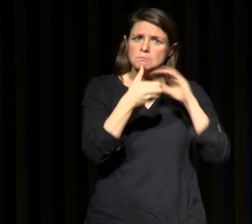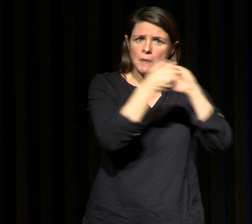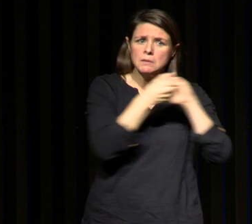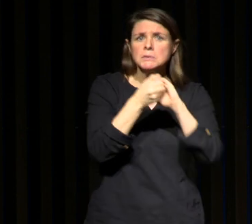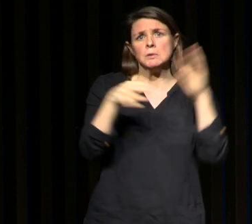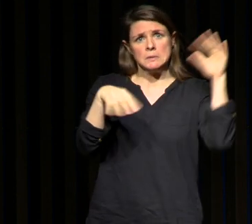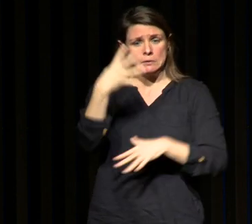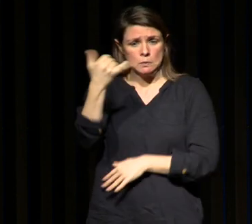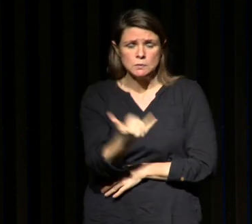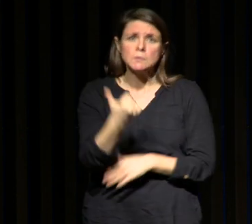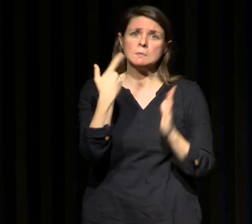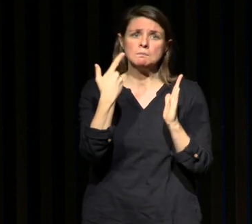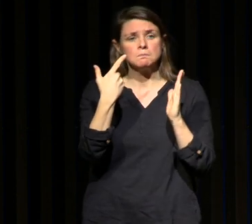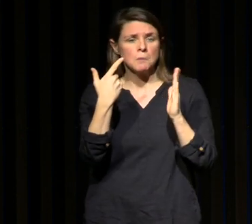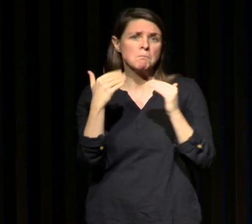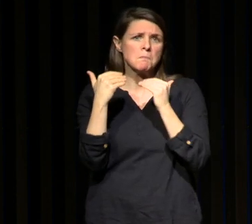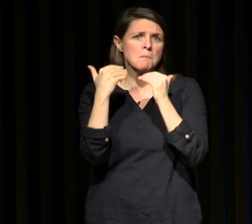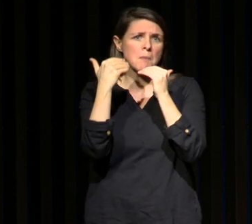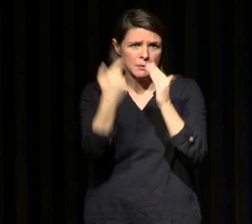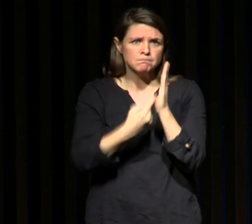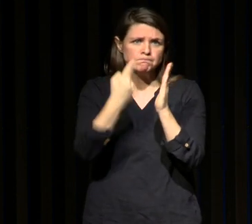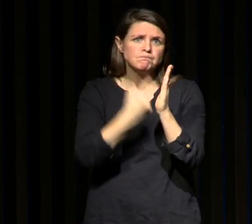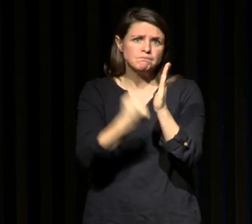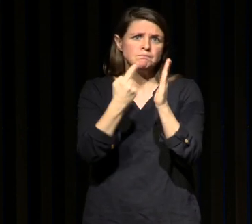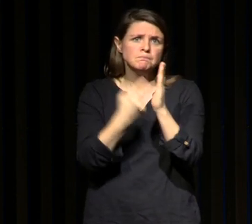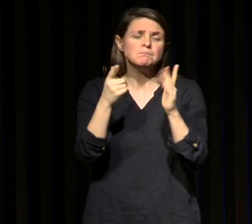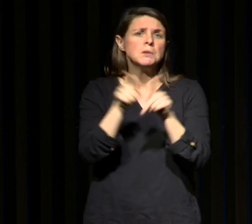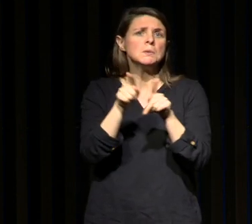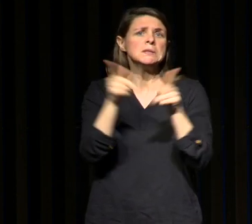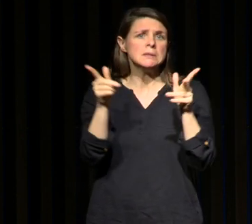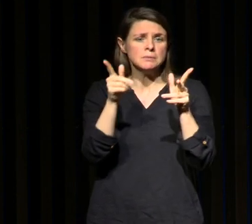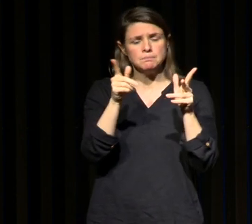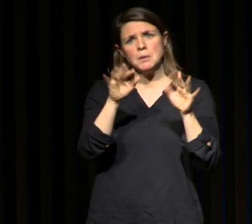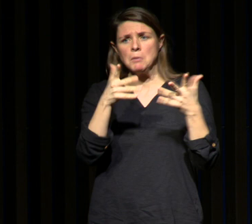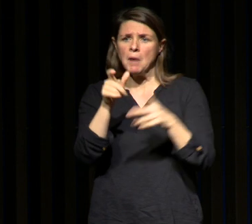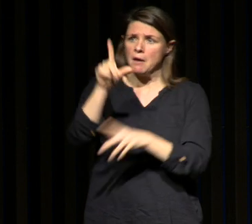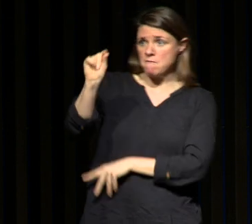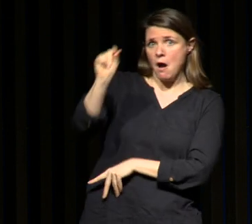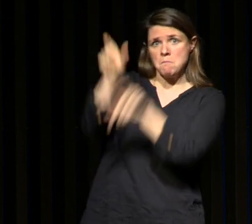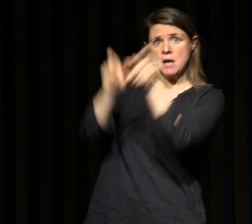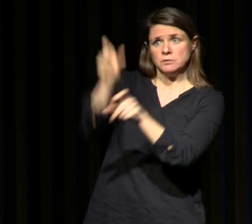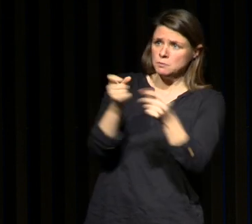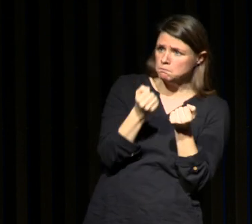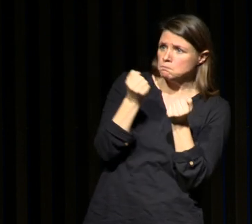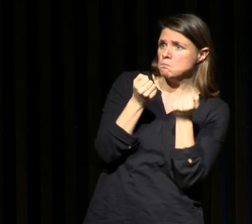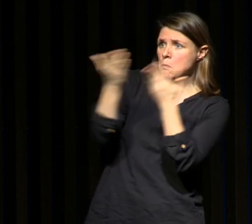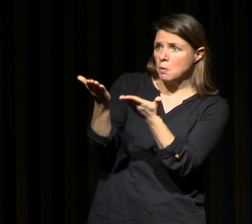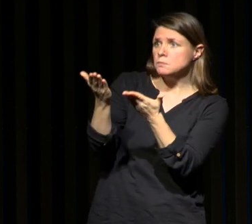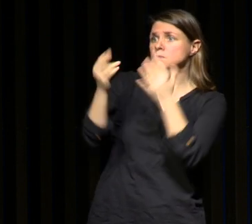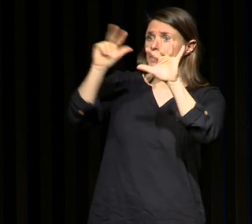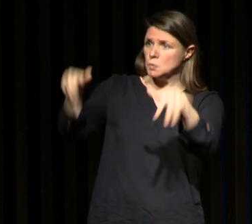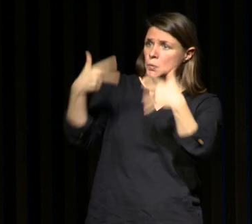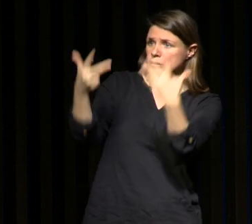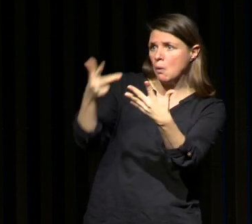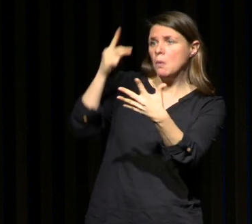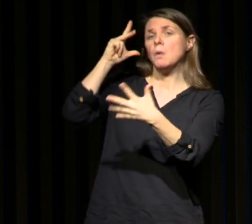jours de façon répétitive et espacée une vingtaine de sujets en leur donnant d'abord 8 heures de